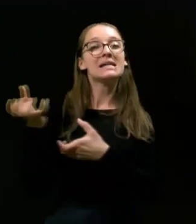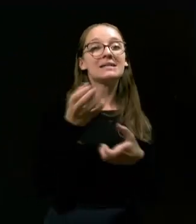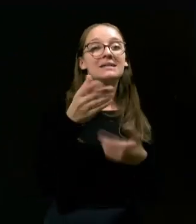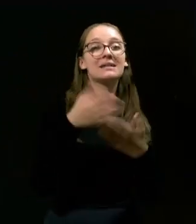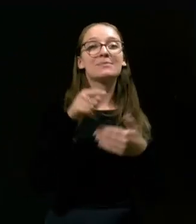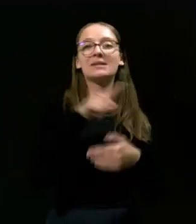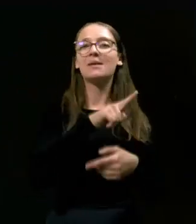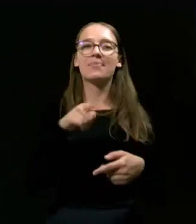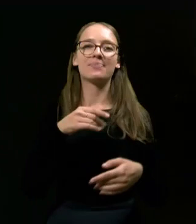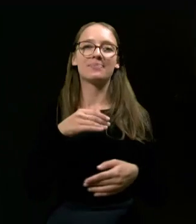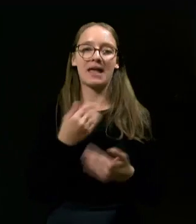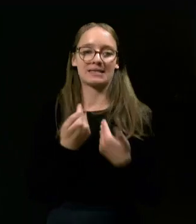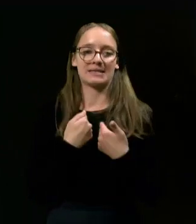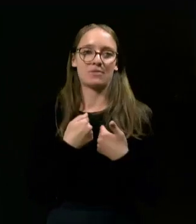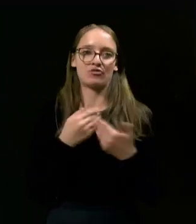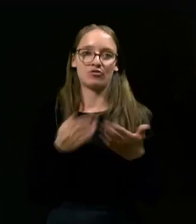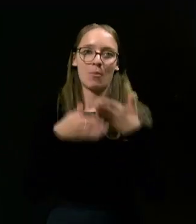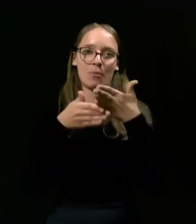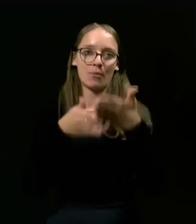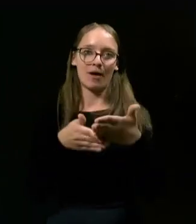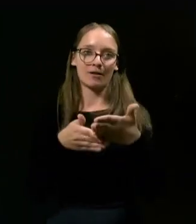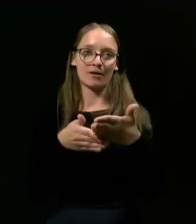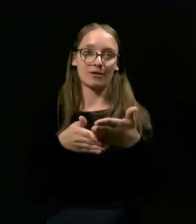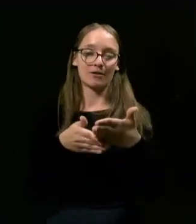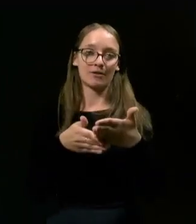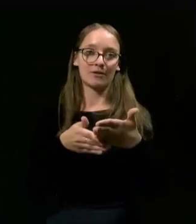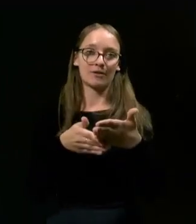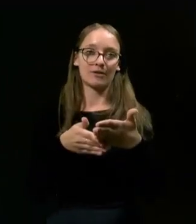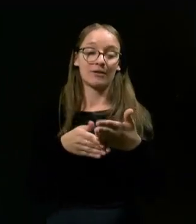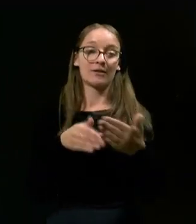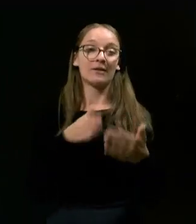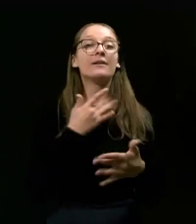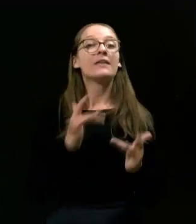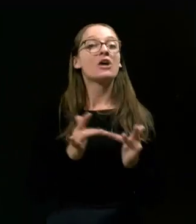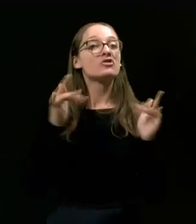nesebično pomahajo. Naš prostotnik je suša.